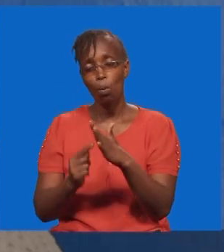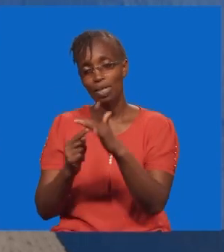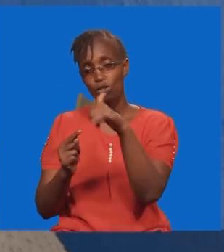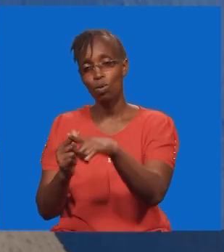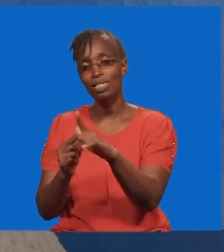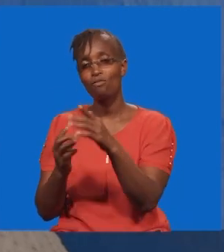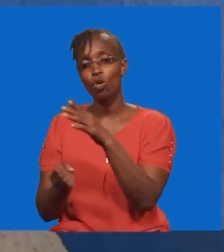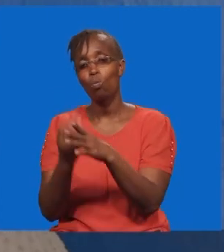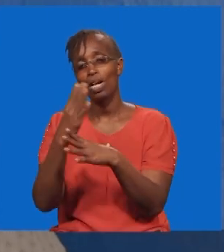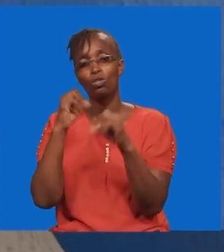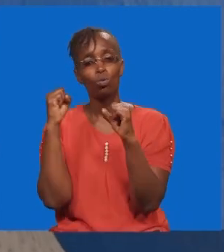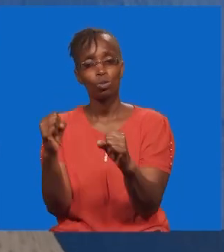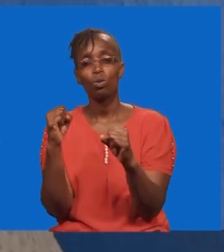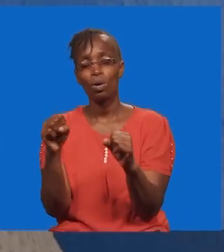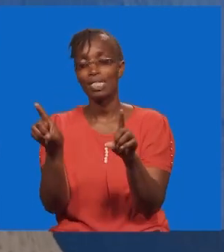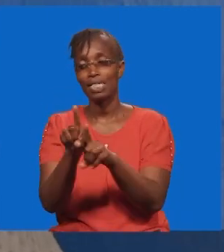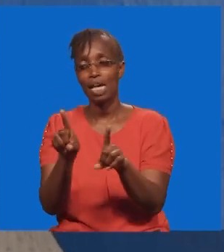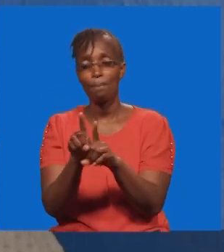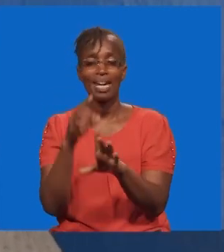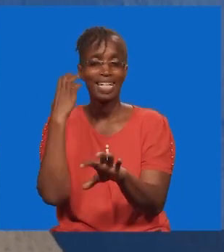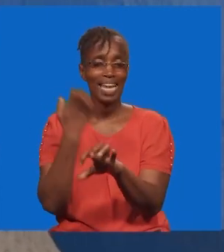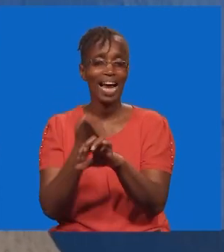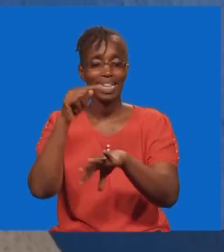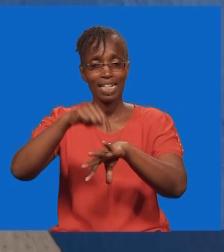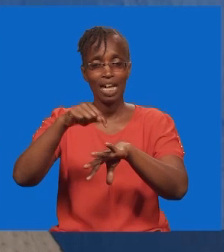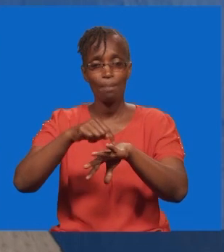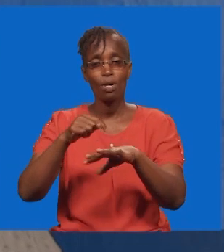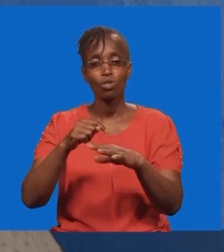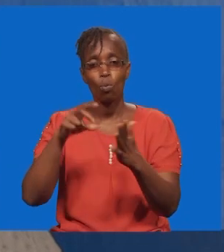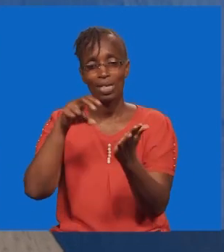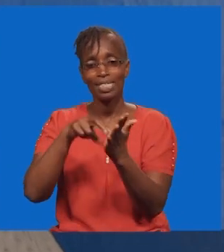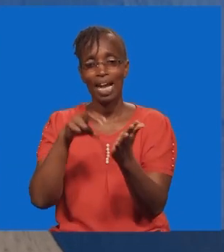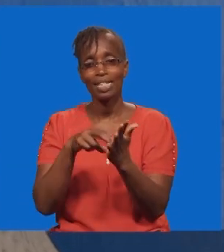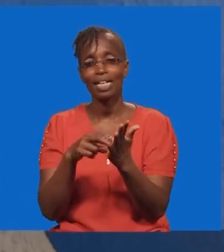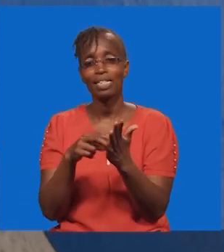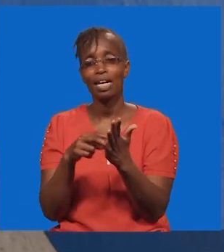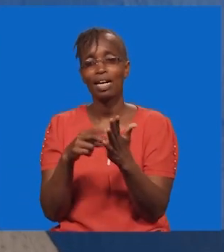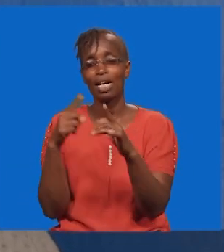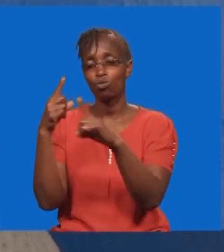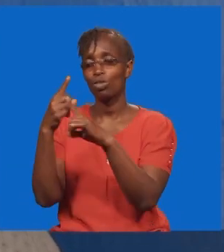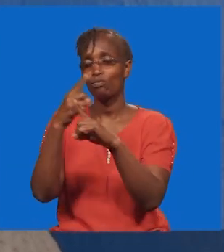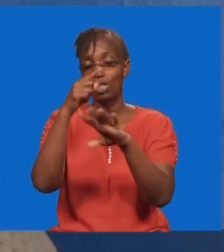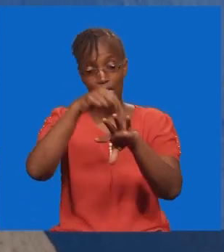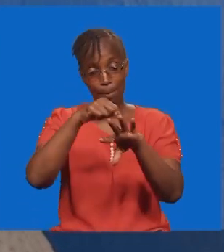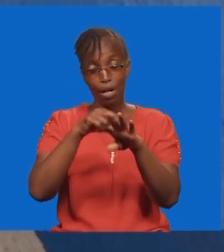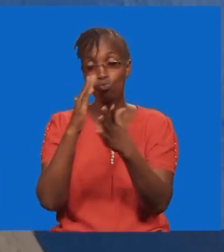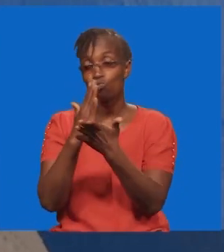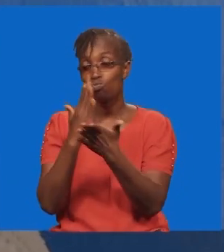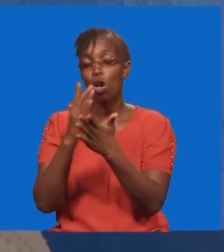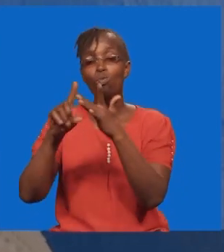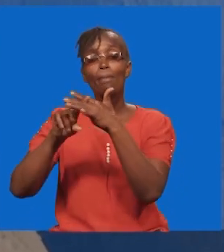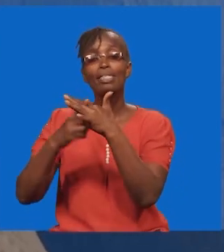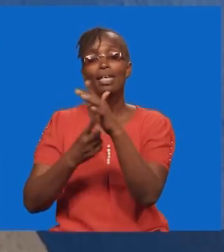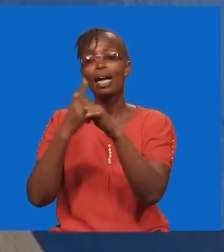kwamba, unakua imara. Taka tika mambo mangumu, unasimama imara. Ni kweli tumeanza